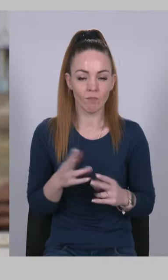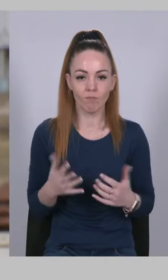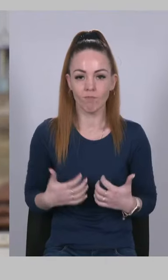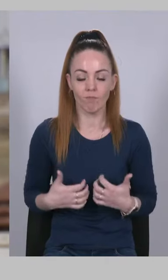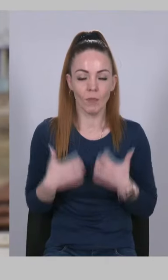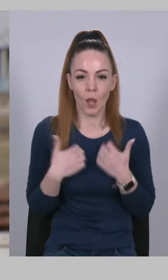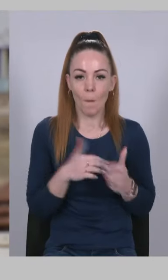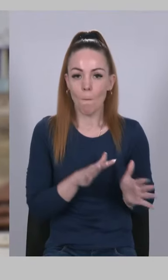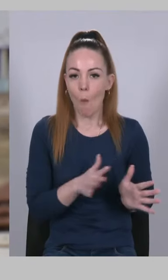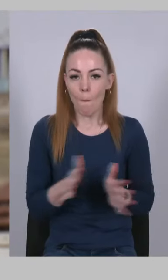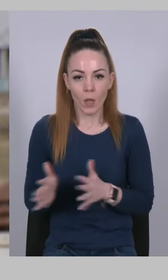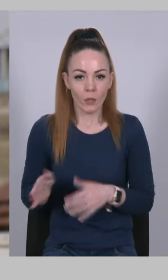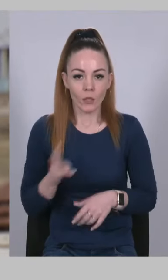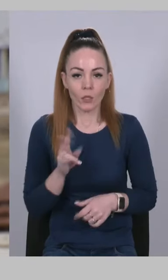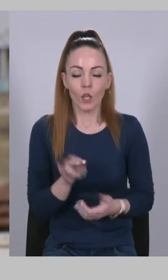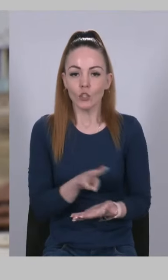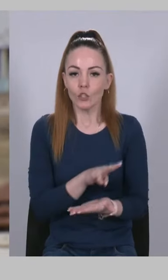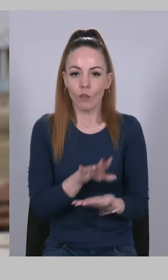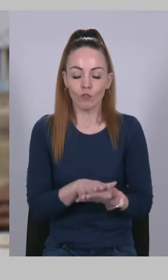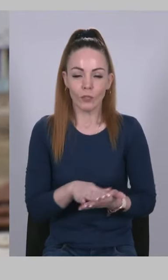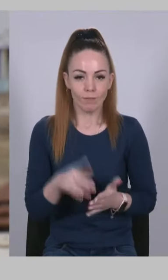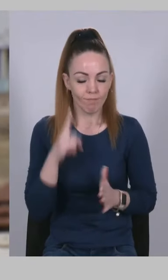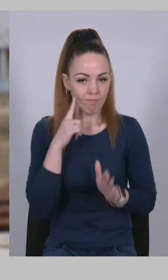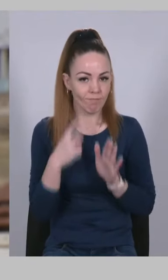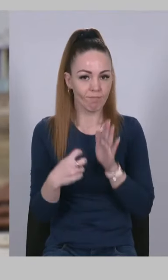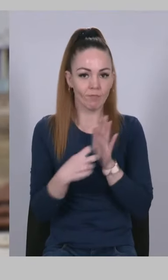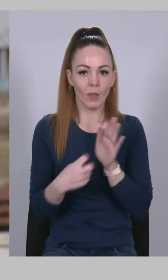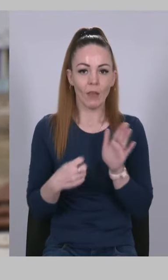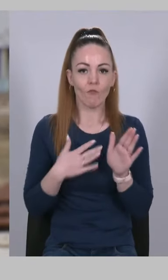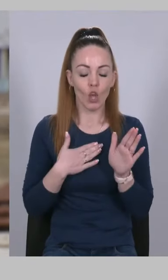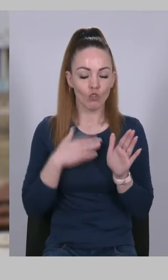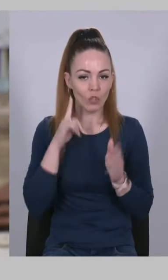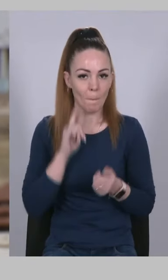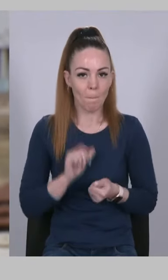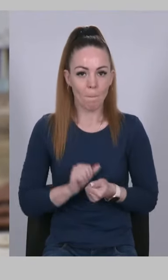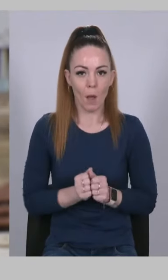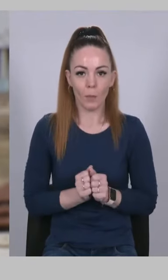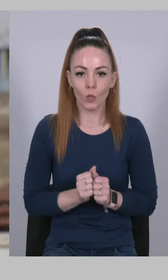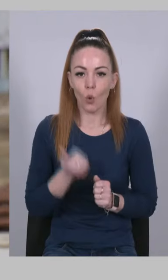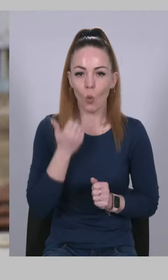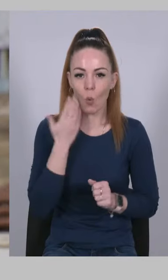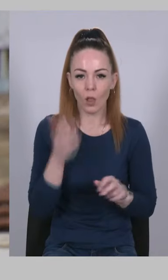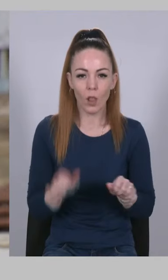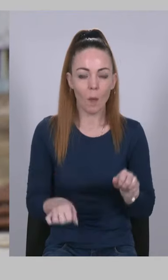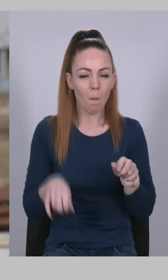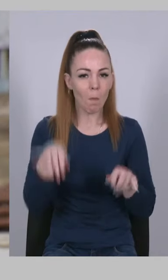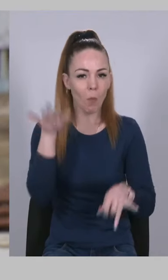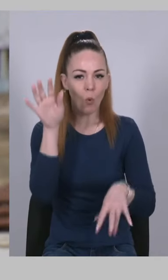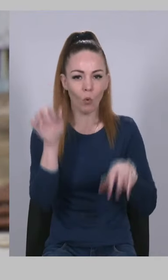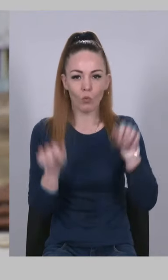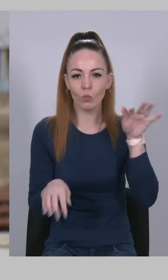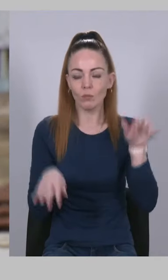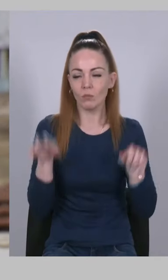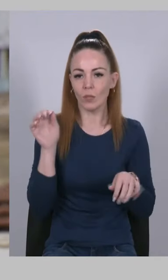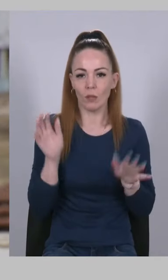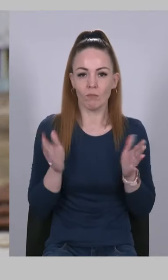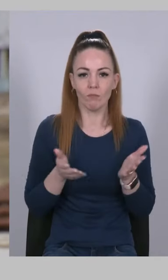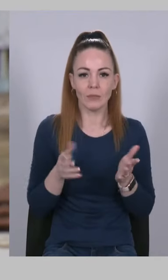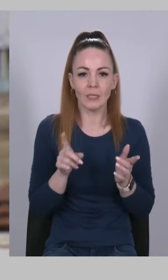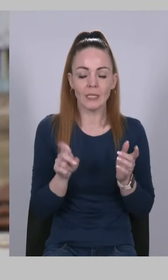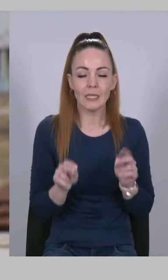моменти назавжди закарбувалися в нашій пам'яті. Коли полум'я здіймалося з